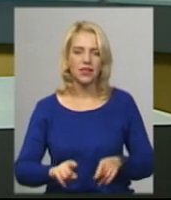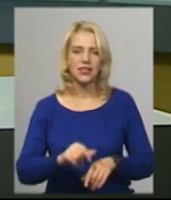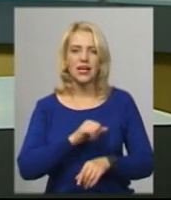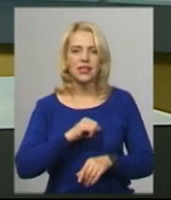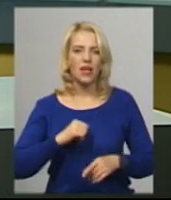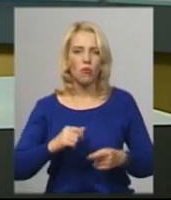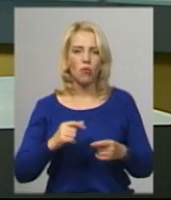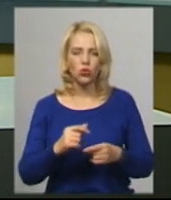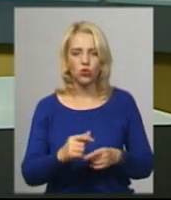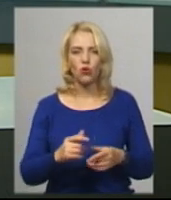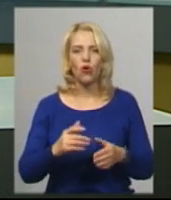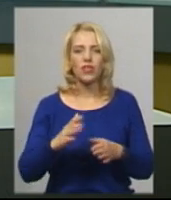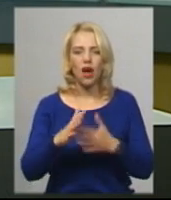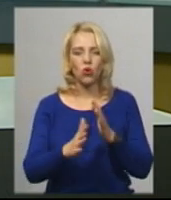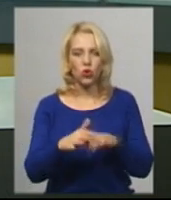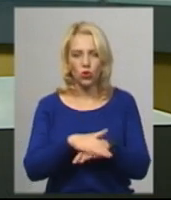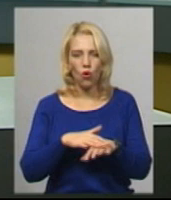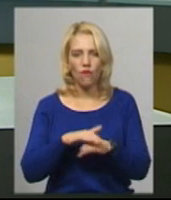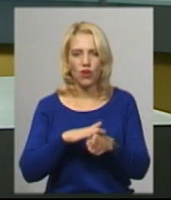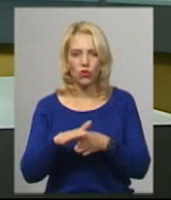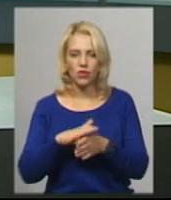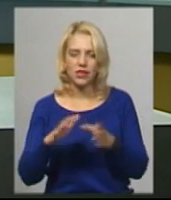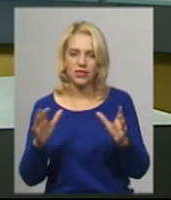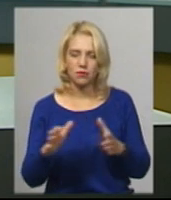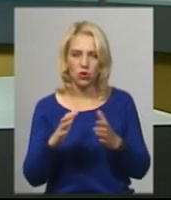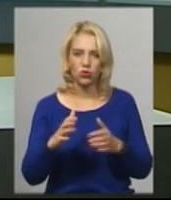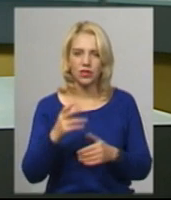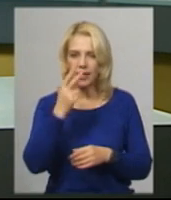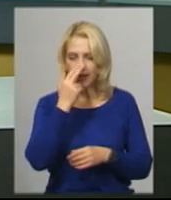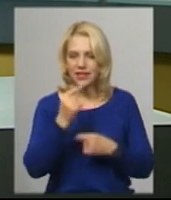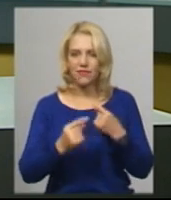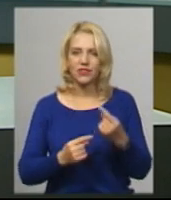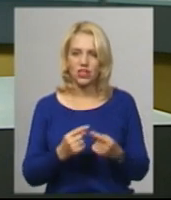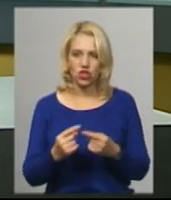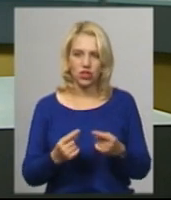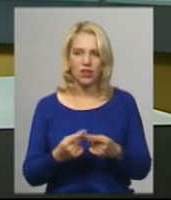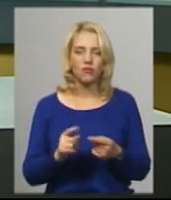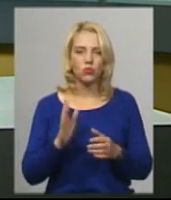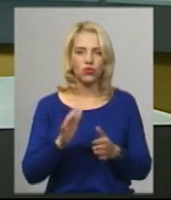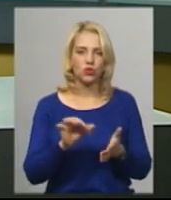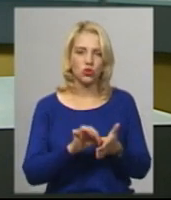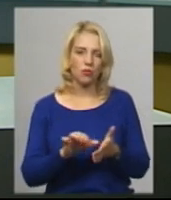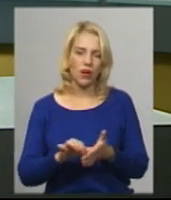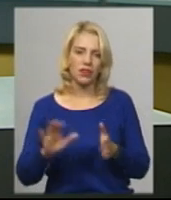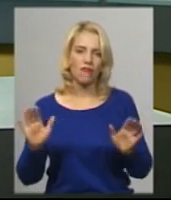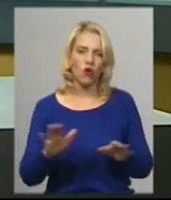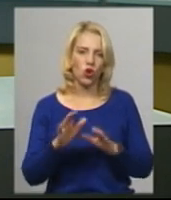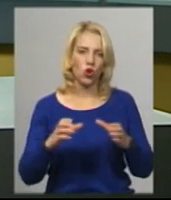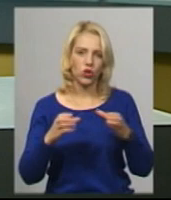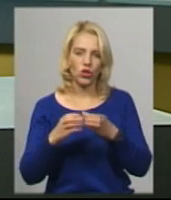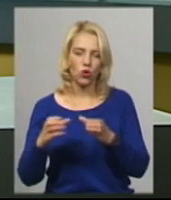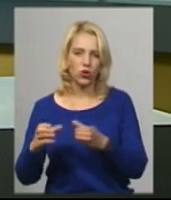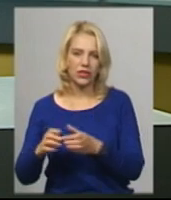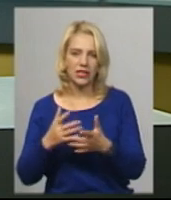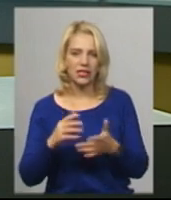виконання, збереження традиційного одягу, звичаїв, української культури. Під час заходу виступатимуть фольклорні колективи з різних міст